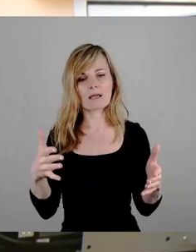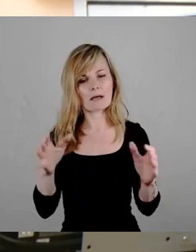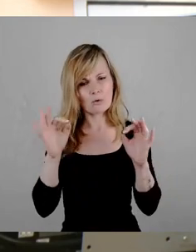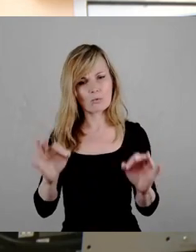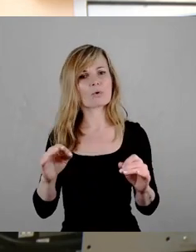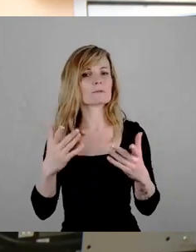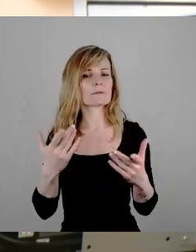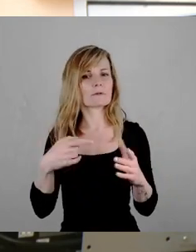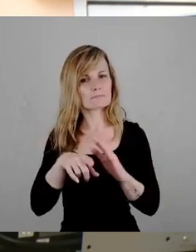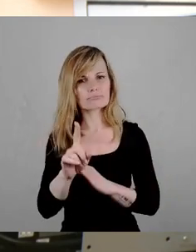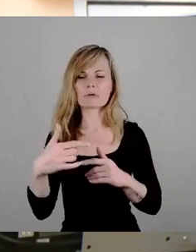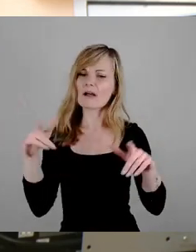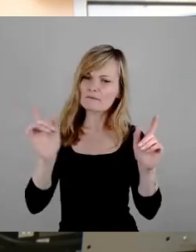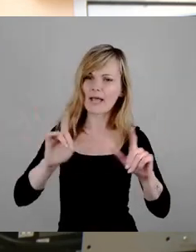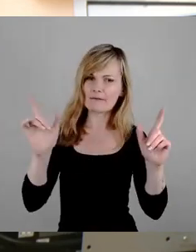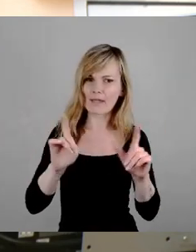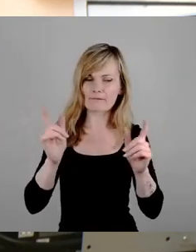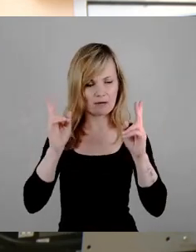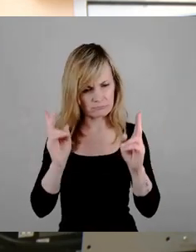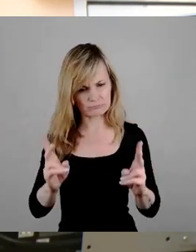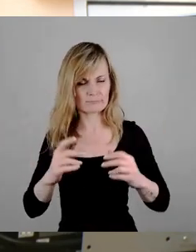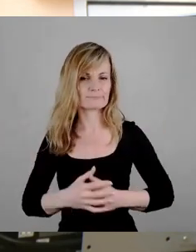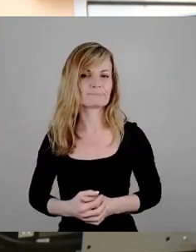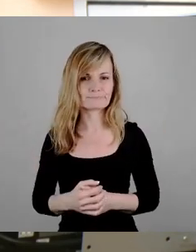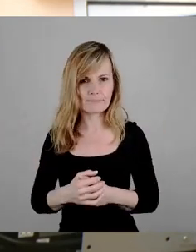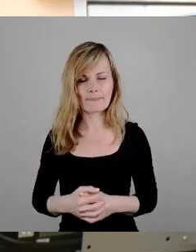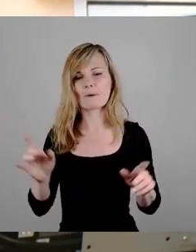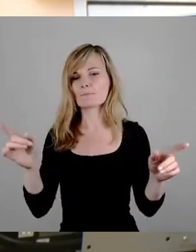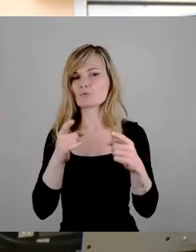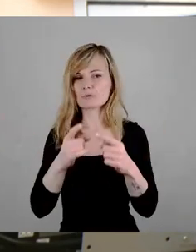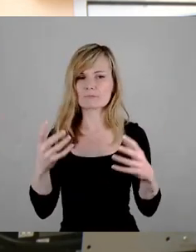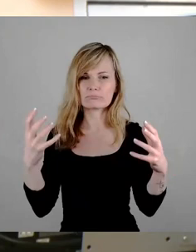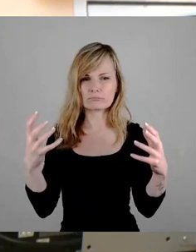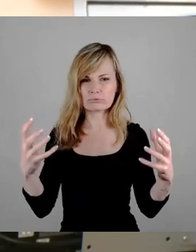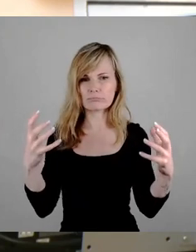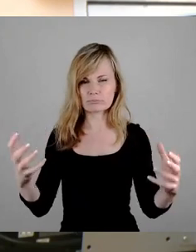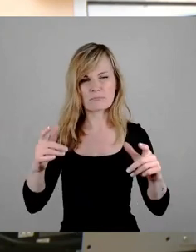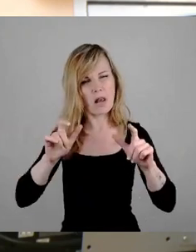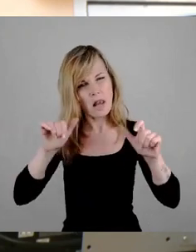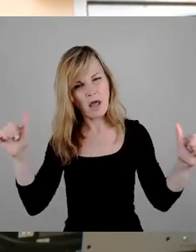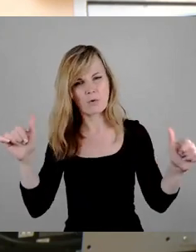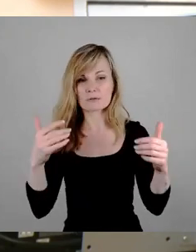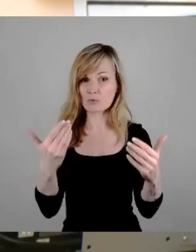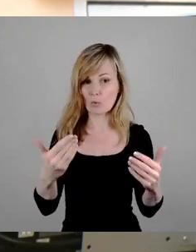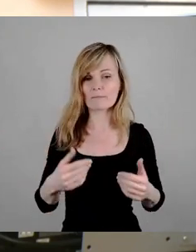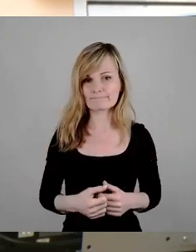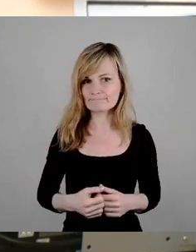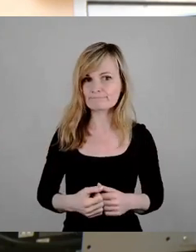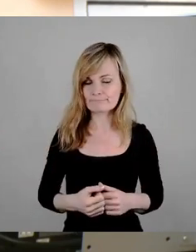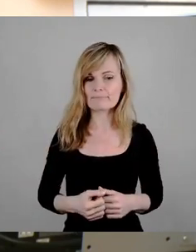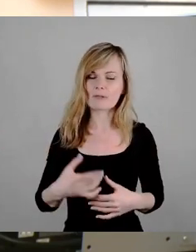gefeiert wird und dass hier ordentlich Musik gespielt wird, dass es richtig laut ist und die Leute tanzen.